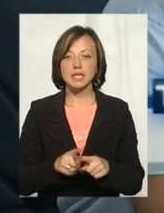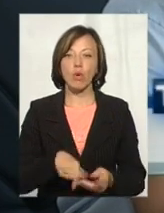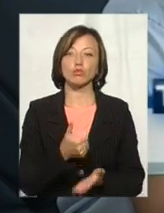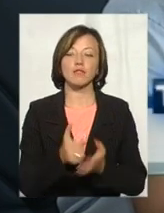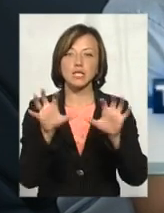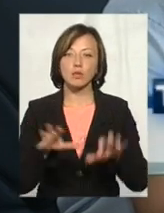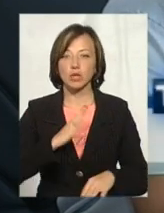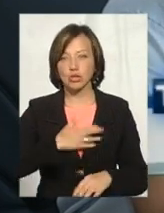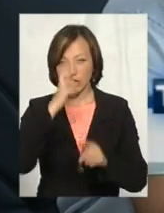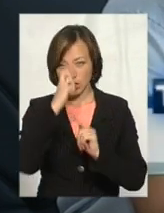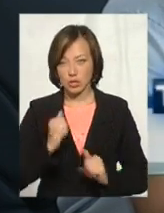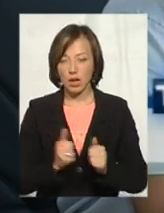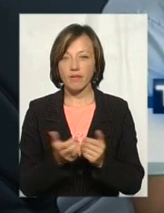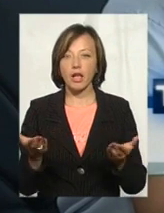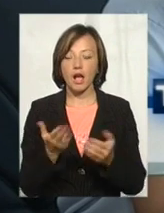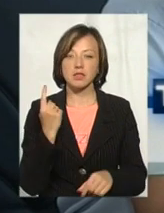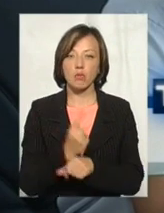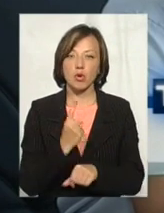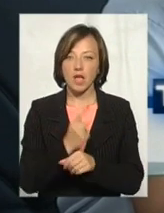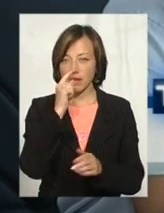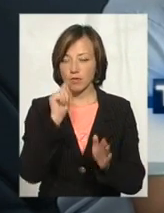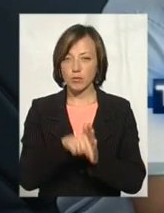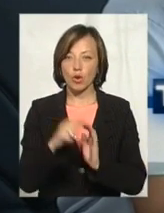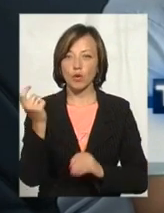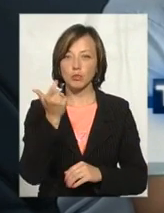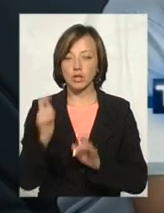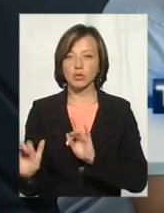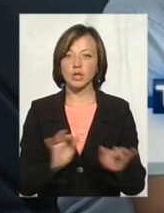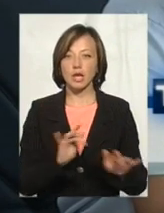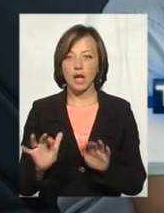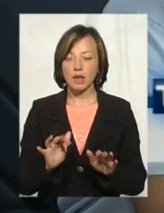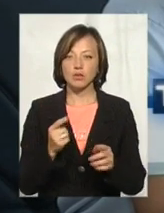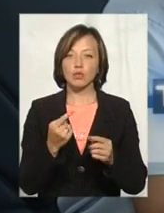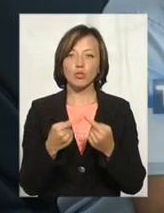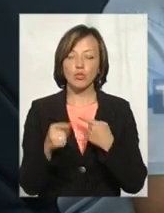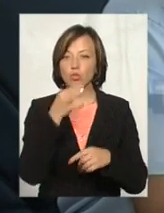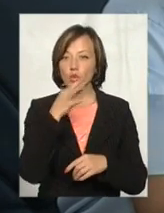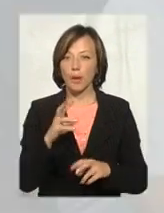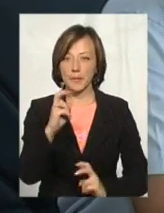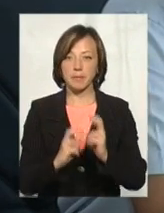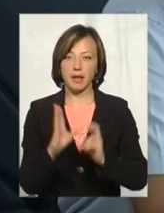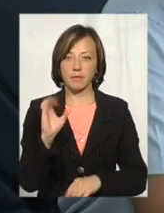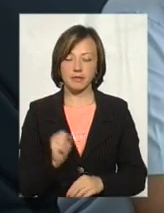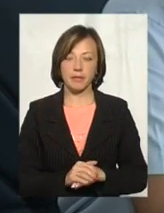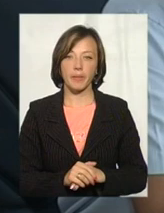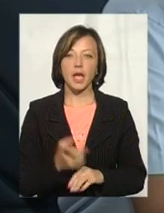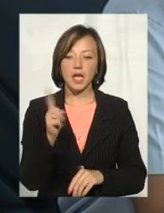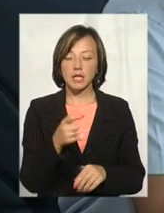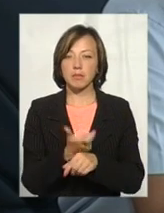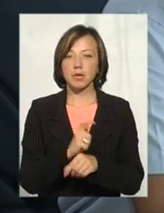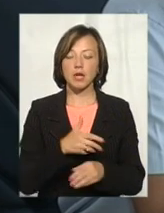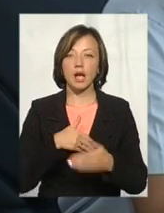закон нашої держави, Конституції, яка забороняє вміщуватися в господарську діяльність будь-якого підприємства, тим паче державного, і тим паче